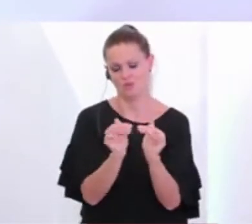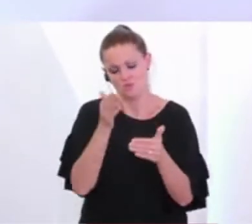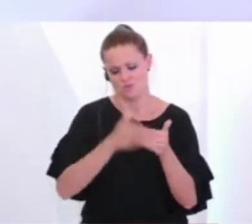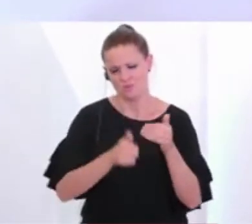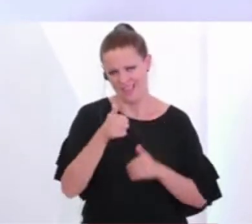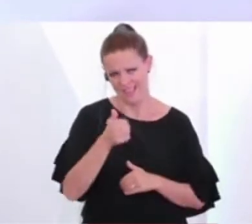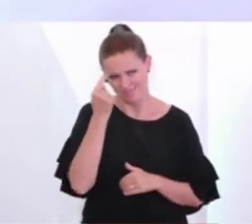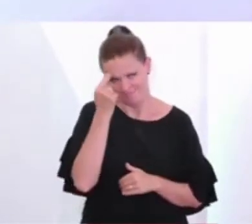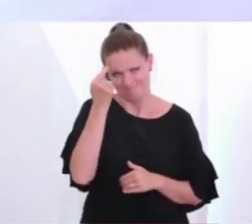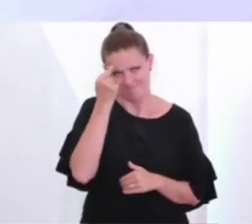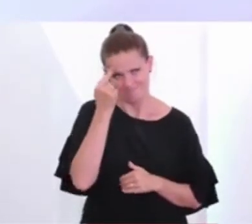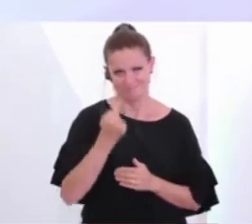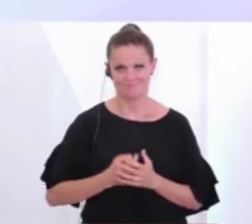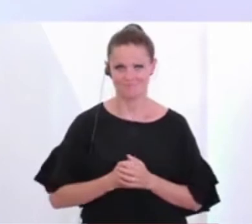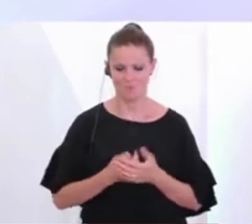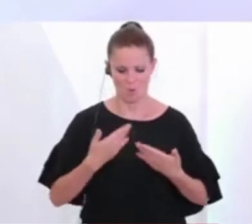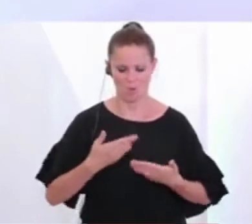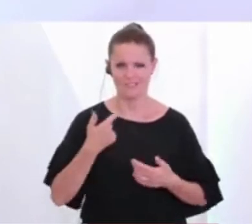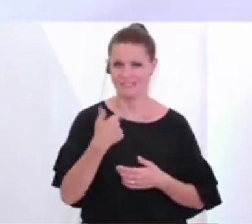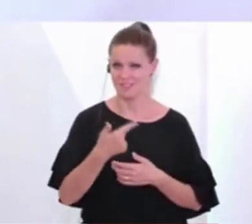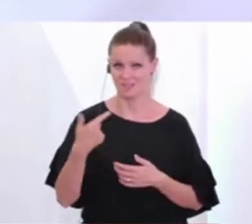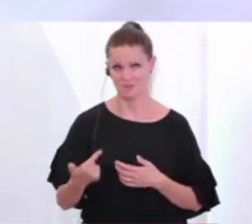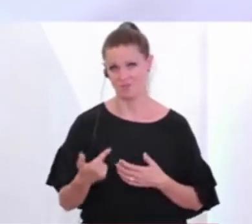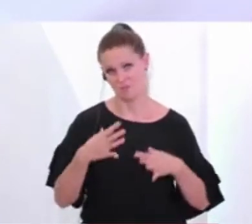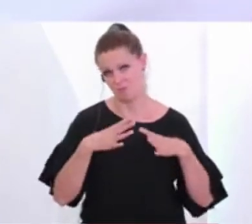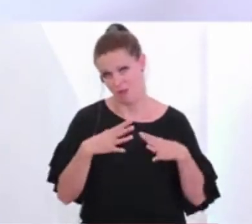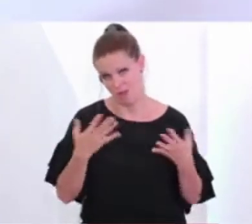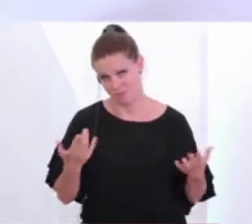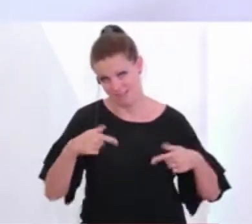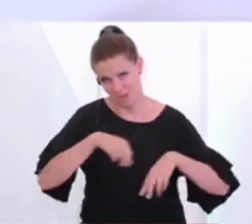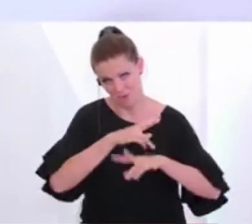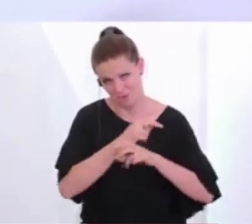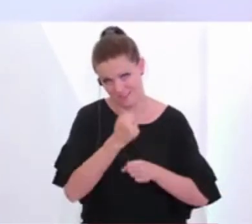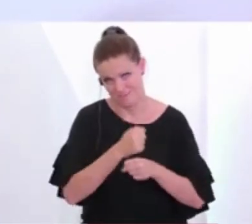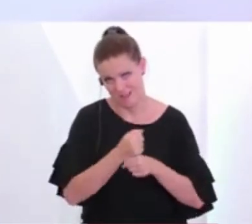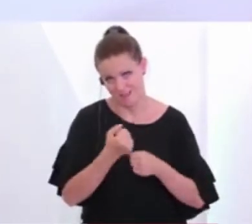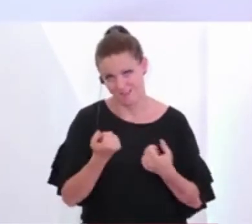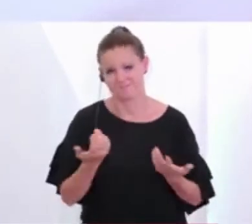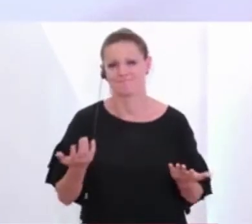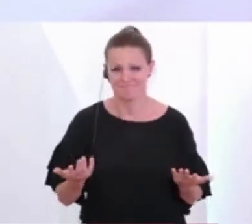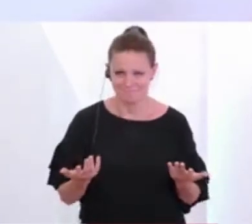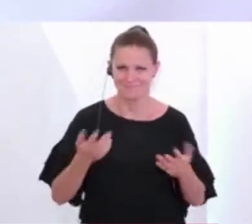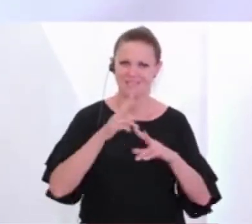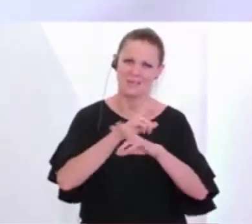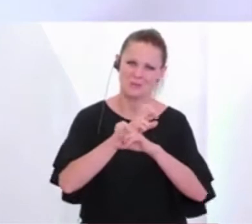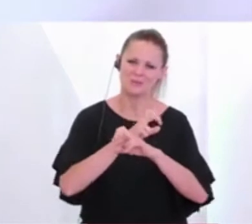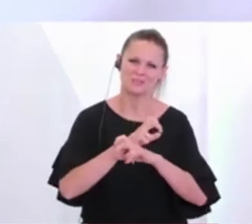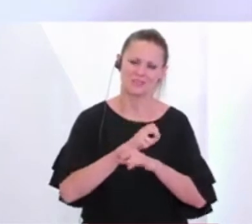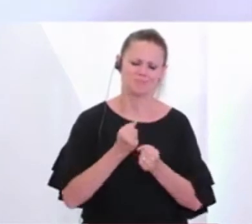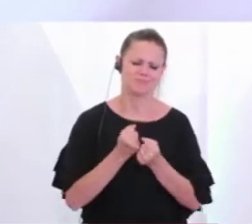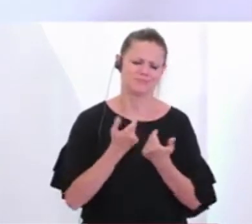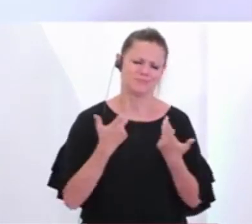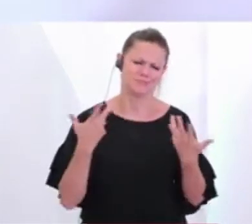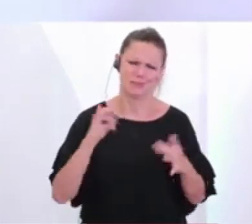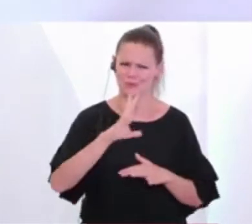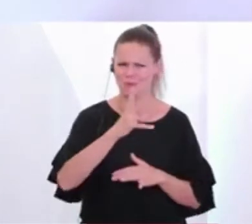überlegen Sie, ob Sie in diesem Jahr 2020 nicht einfach Ihren Urlaub in Österreich verbringen möchten. Österreich hat so unglaublich schöne